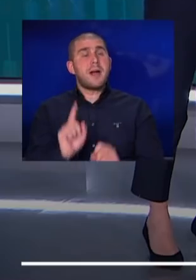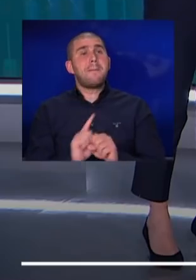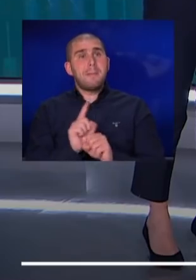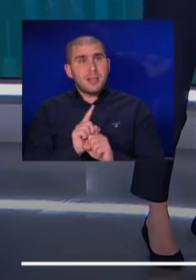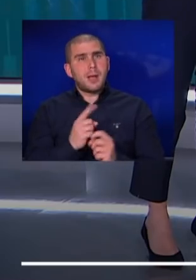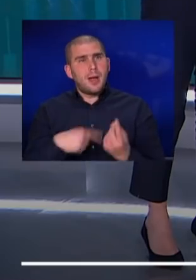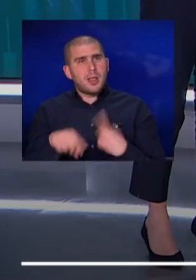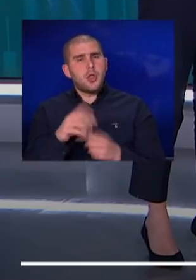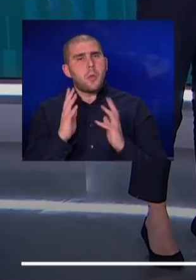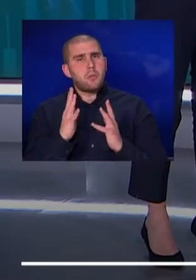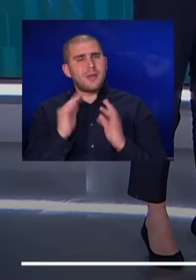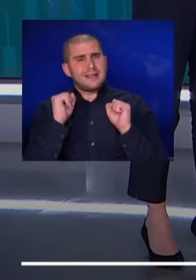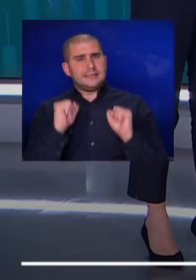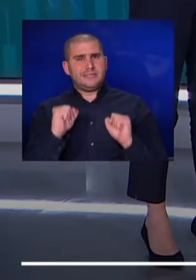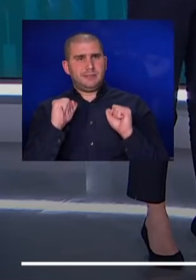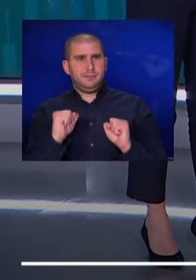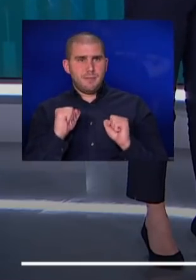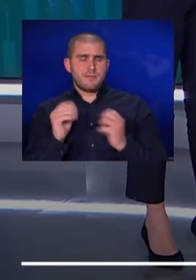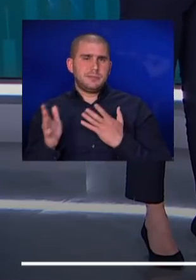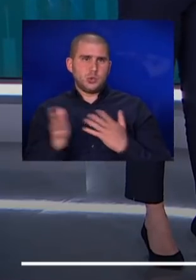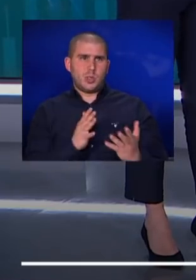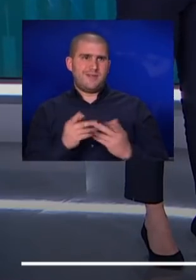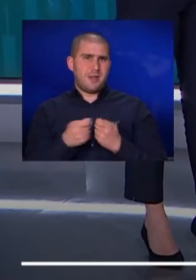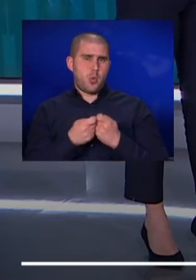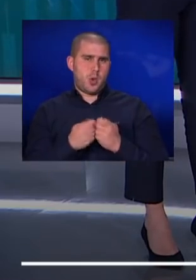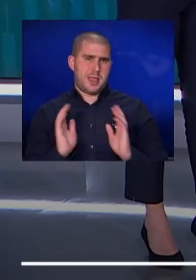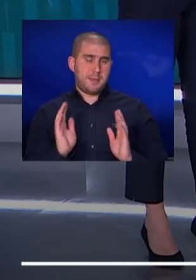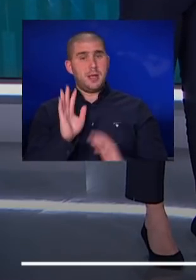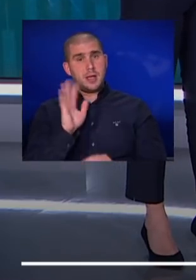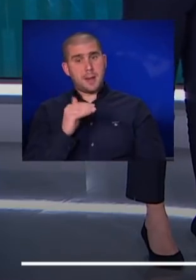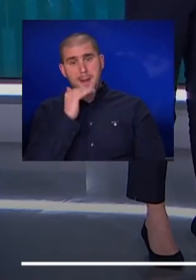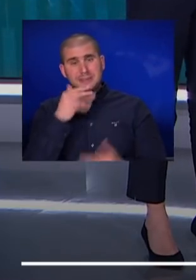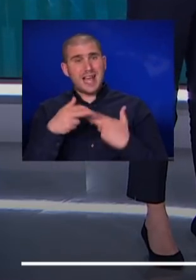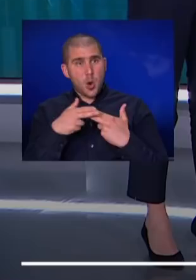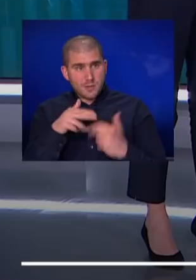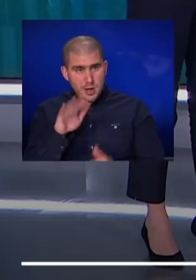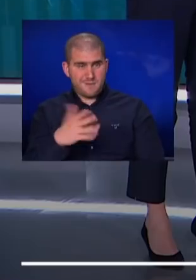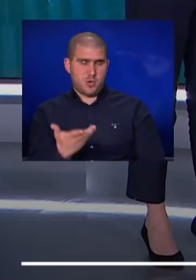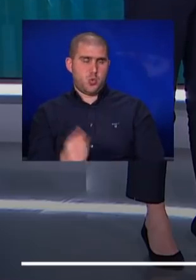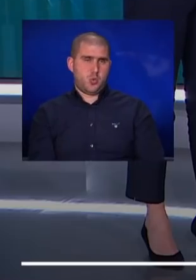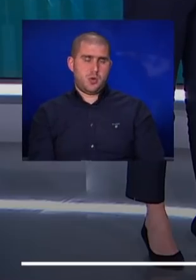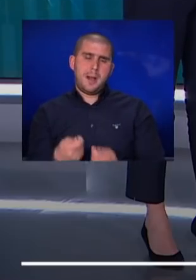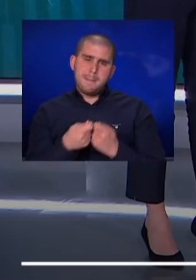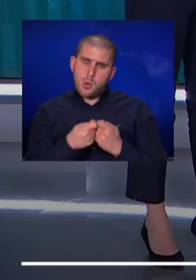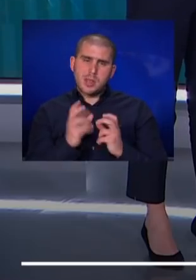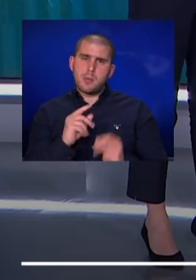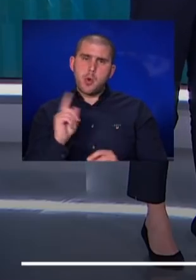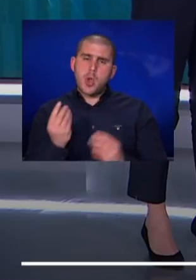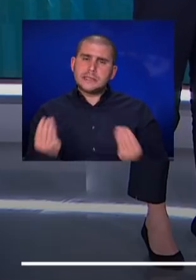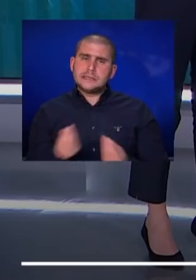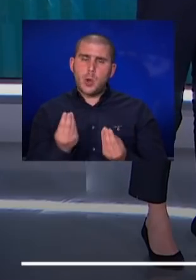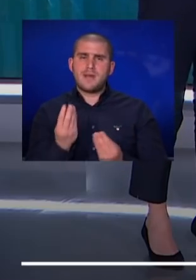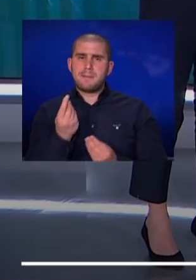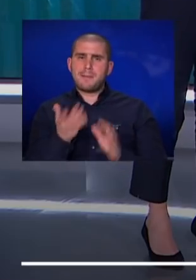אנחנו מאוד מאוד יציבים ומסודרים ומאורגנים גם לפסח הקרוב מאורגנים עם כל הסחורות